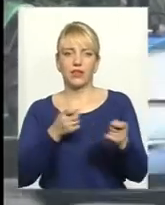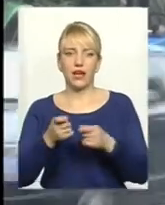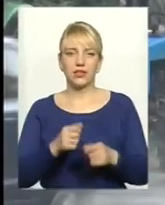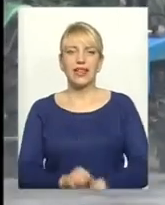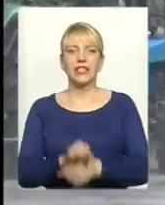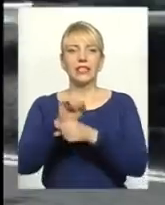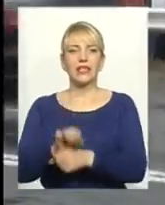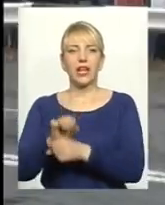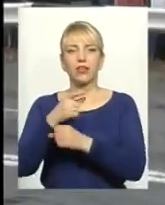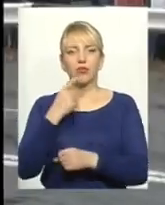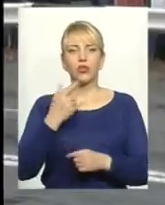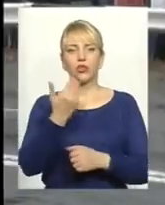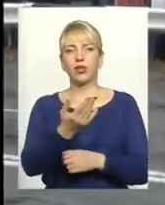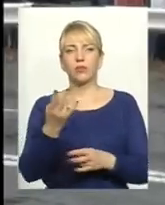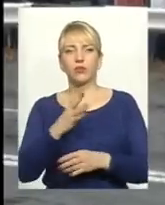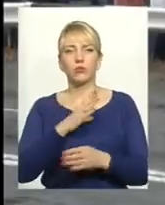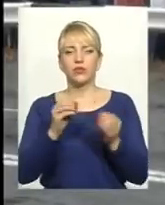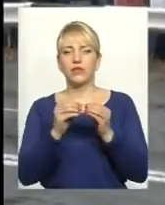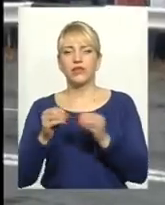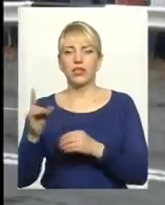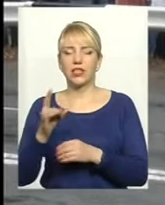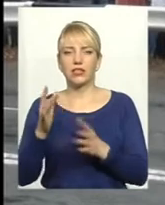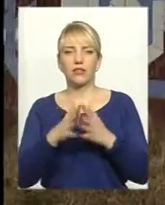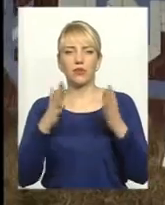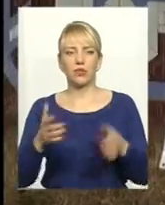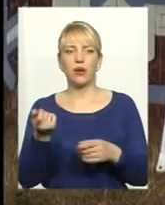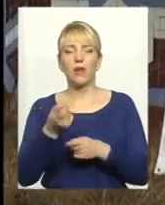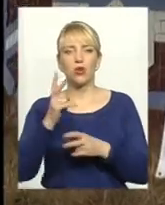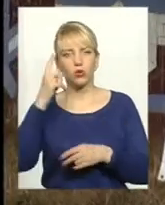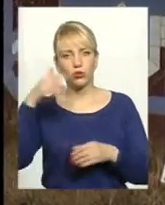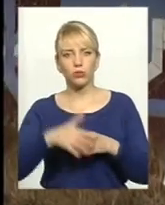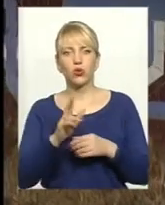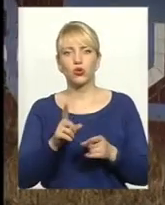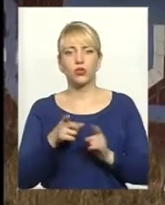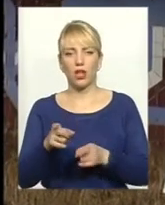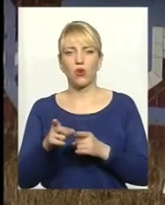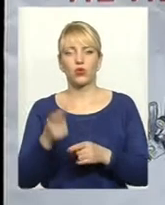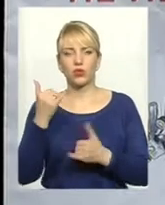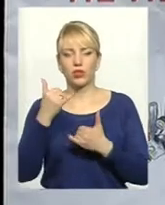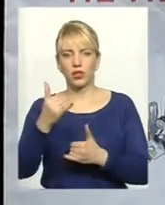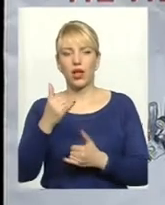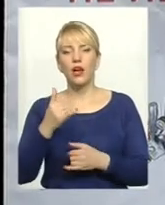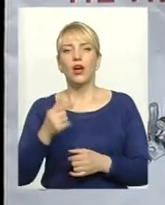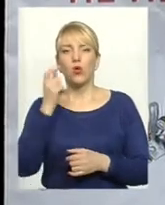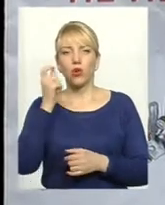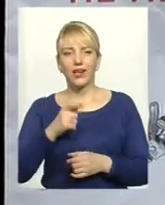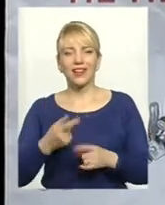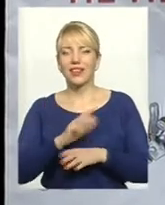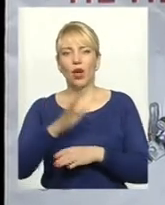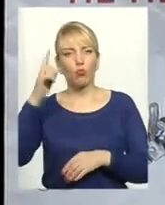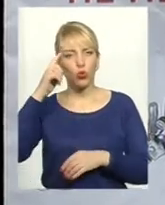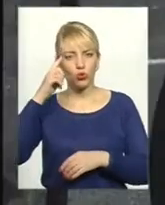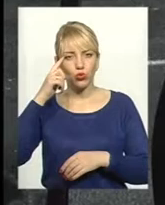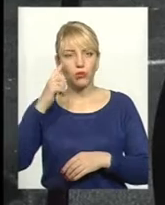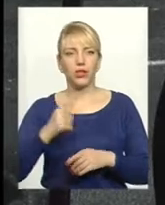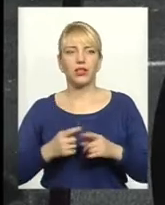бути у десятки разів більше та мало хто розуміє, чим насправді загрожують країні непродумані намагання влади будь-якою ціною наповнити